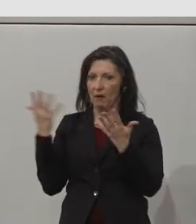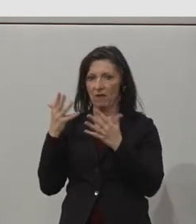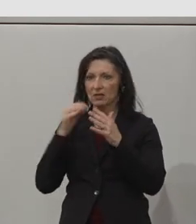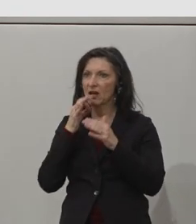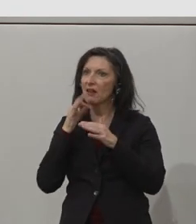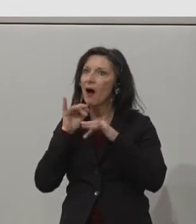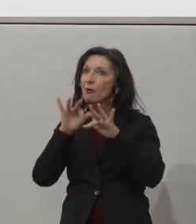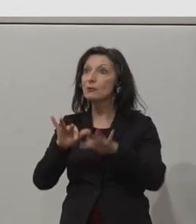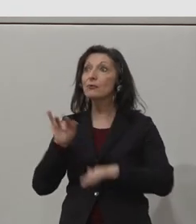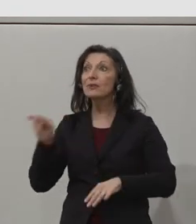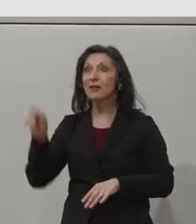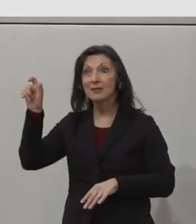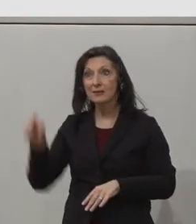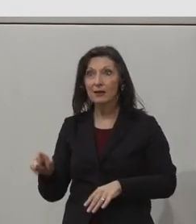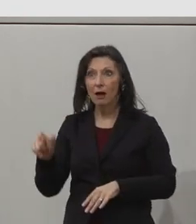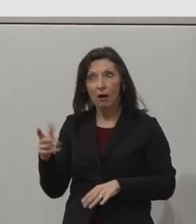please.